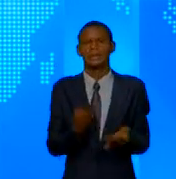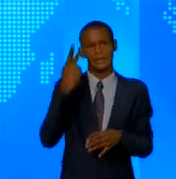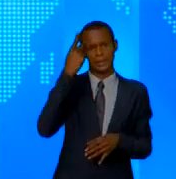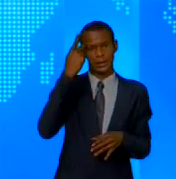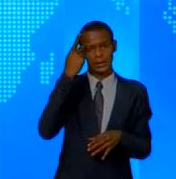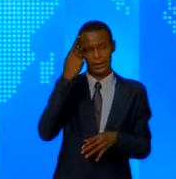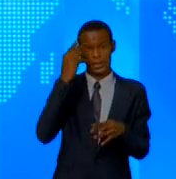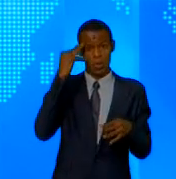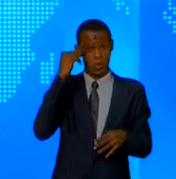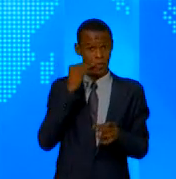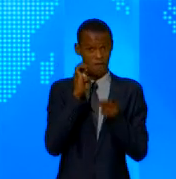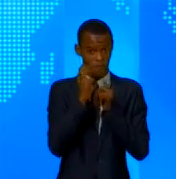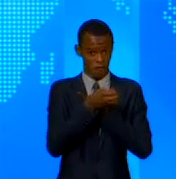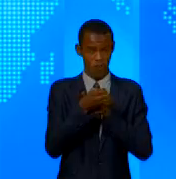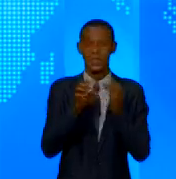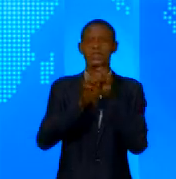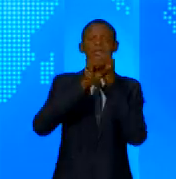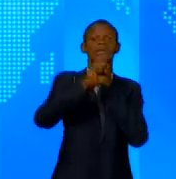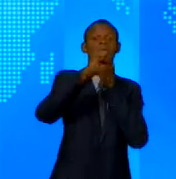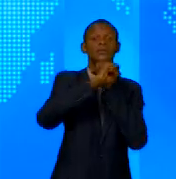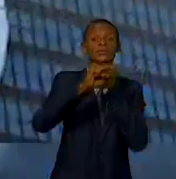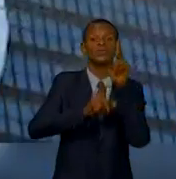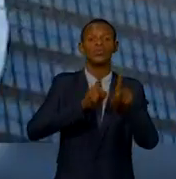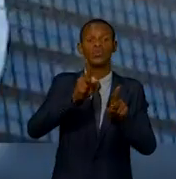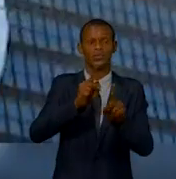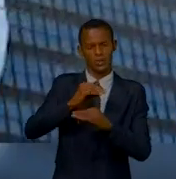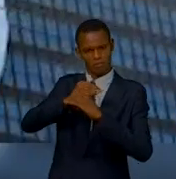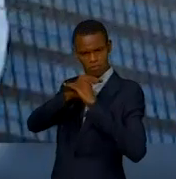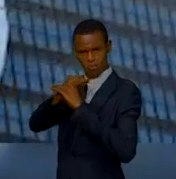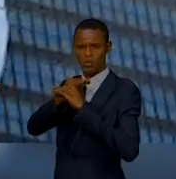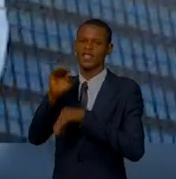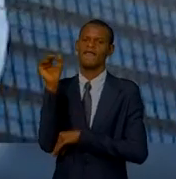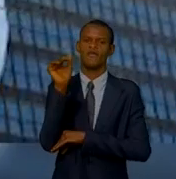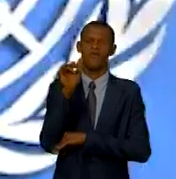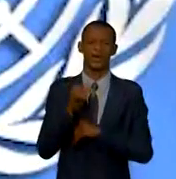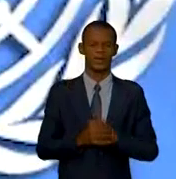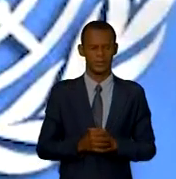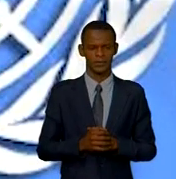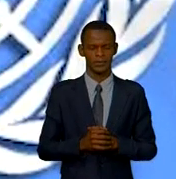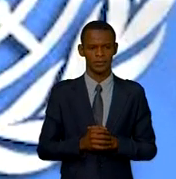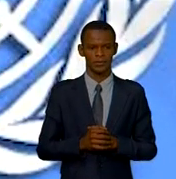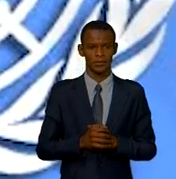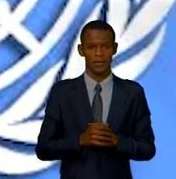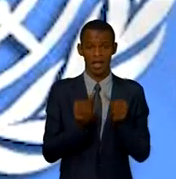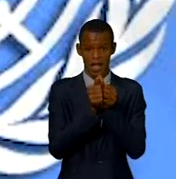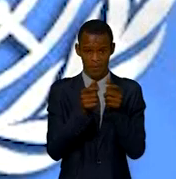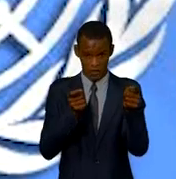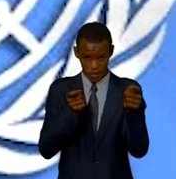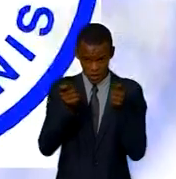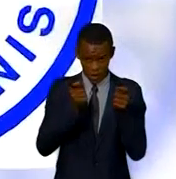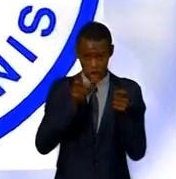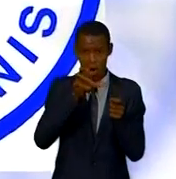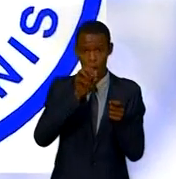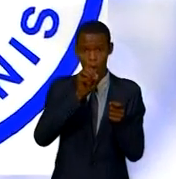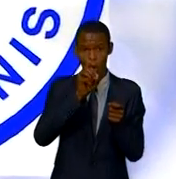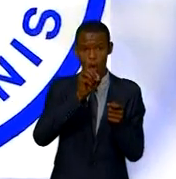la population à protéger la forêt. López Giacouba. Sous la présidence de l'Organisation des Nations Unies pour l'Alimentation et l